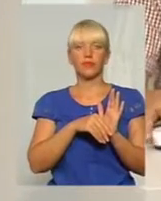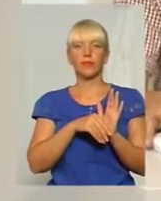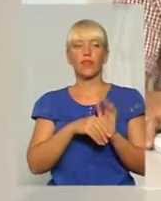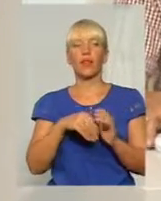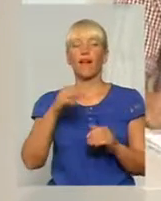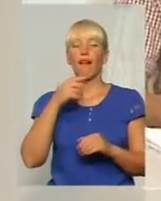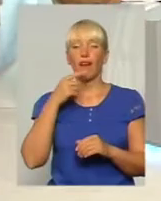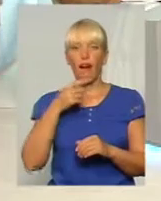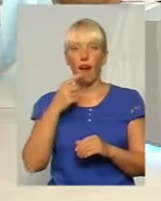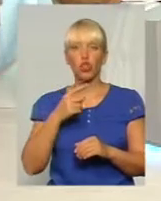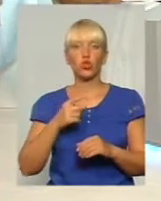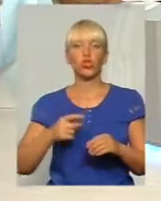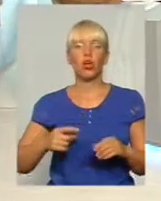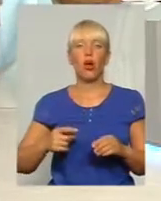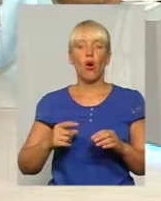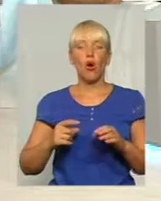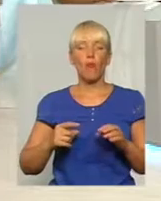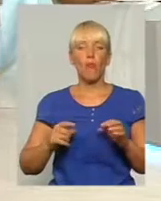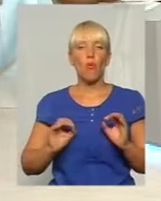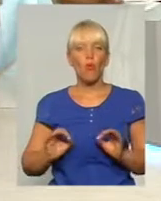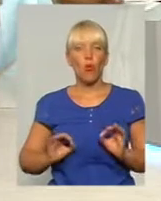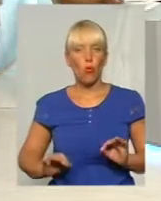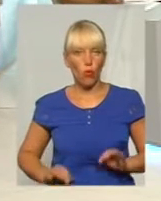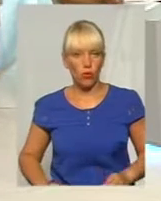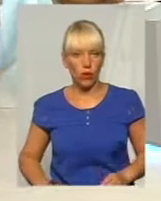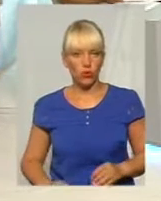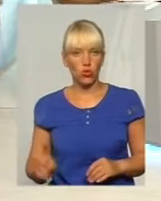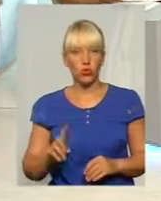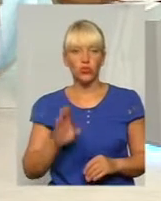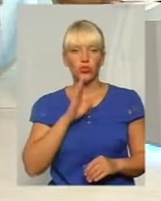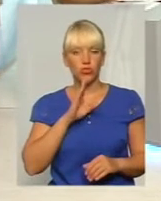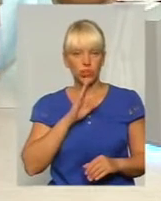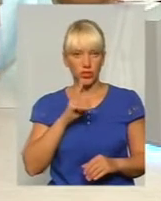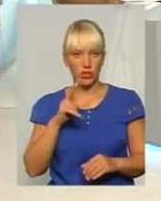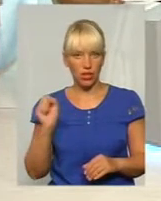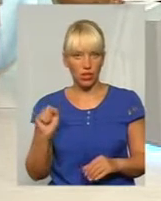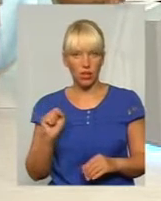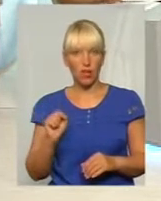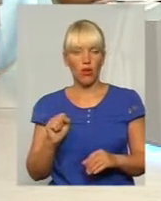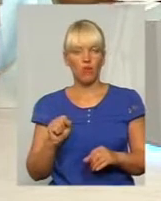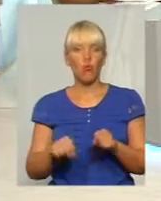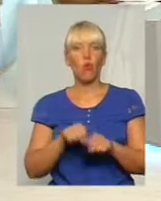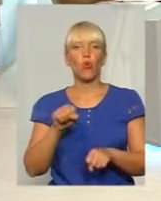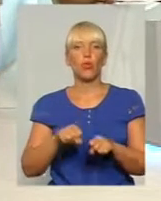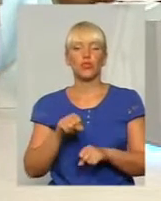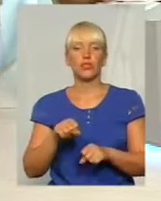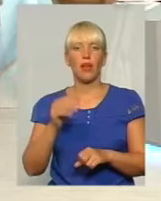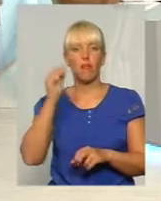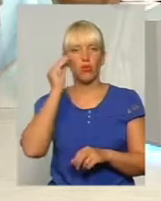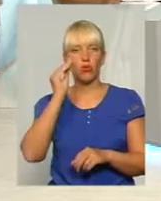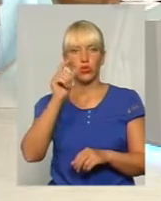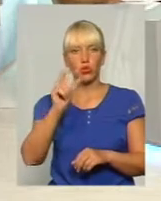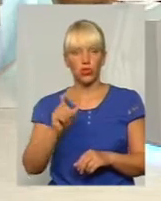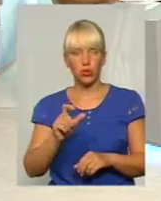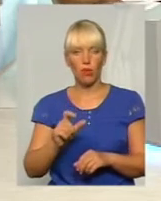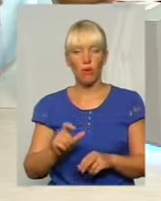Кажуть в прокуратурі, що порушниця обіцяла, ну, так називають її чомусь порушницю, хоча трошки дивно іноді формулювання, все ж таки, підозрювання особи, так, цьому,